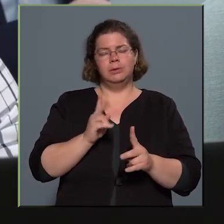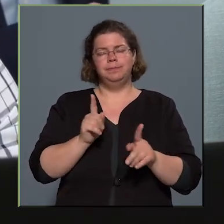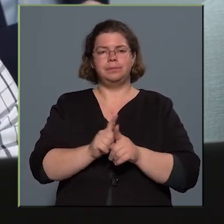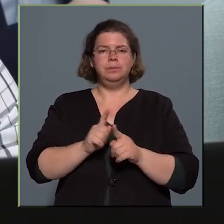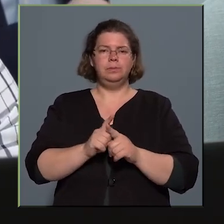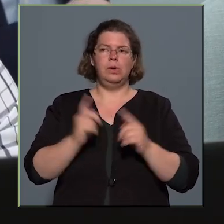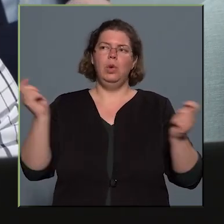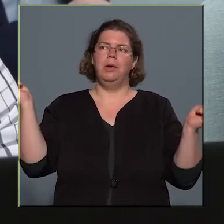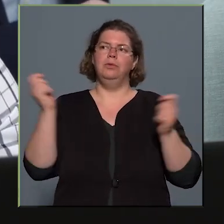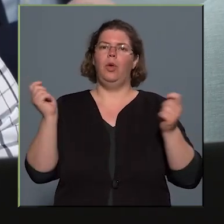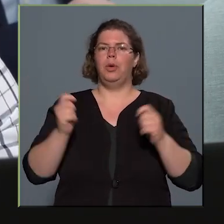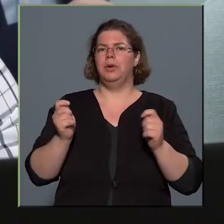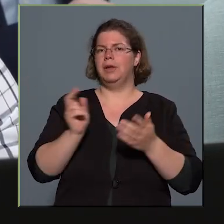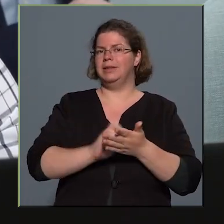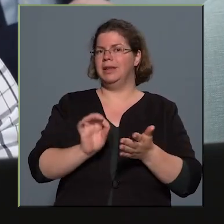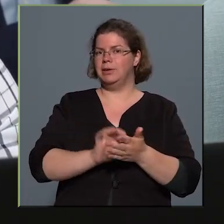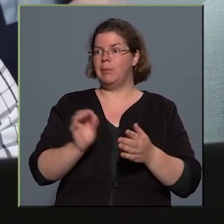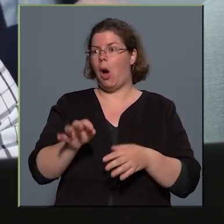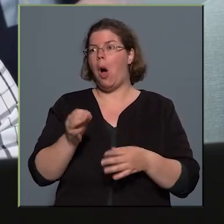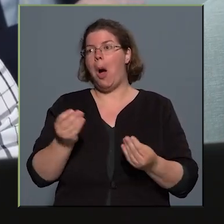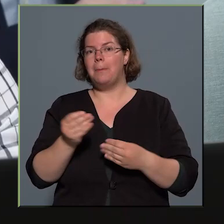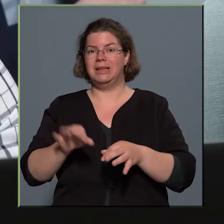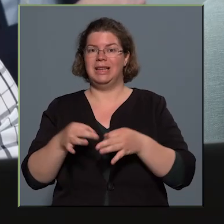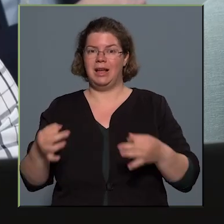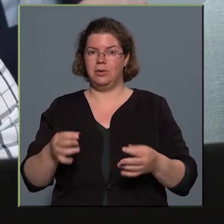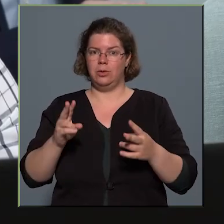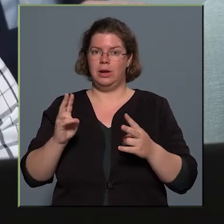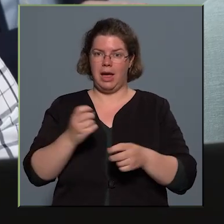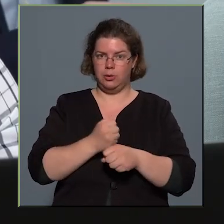függőny egy irodában, aminélkül lehet dolgozni és nem szükséges,